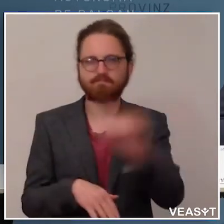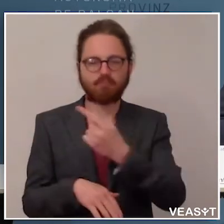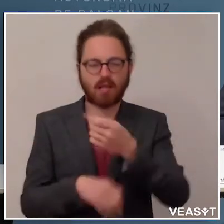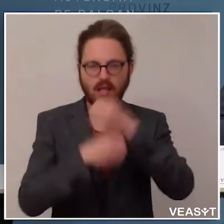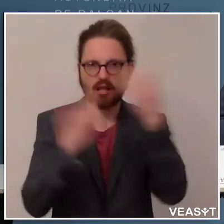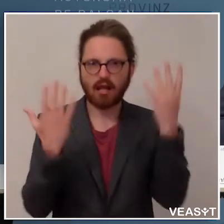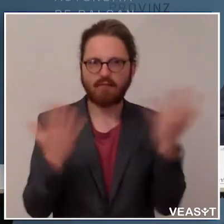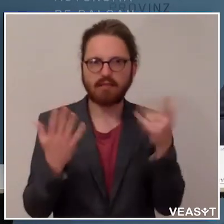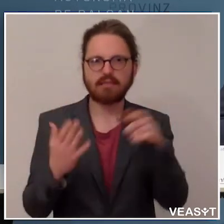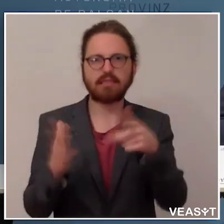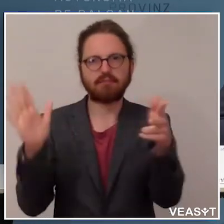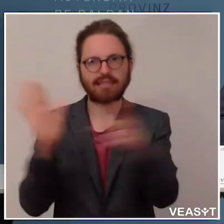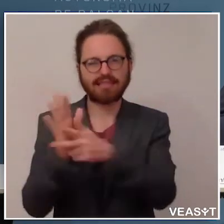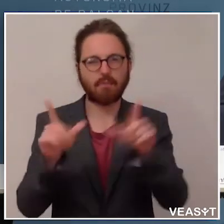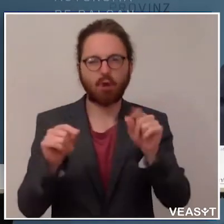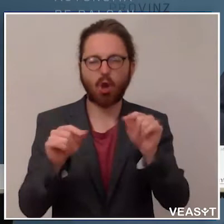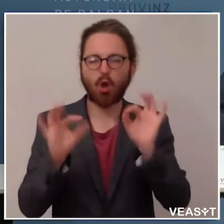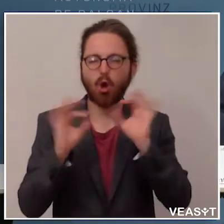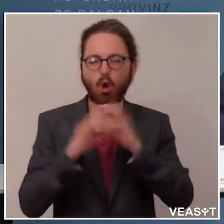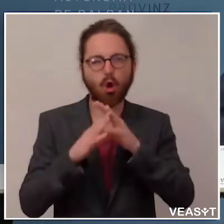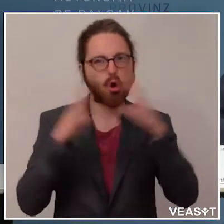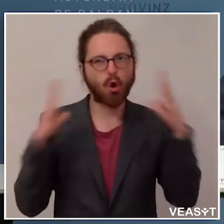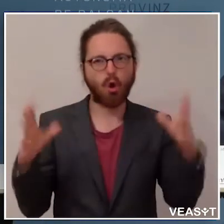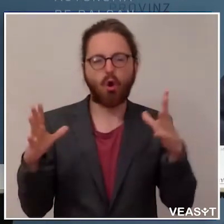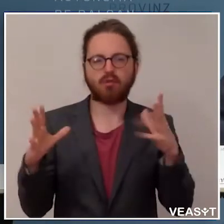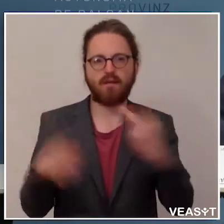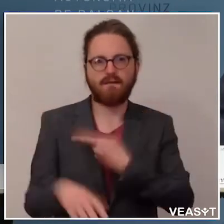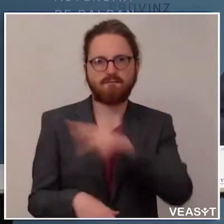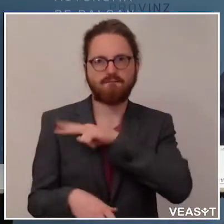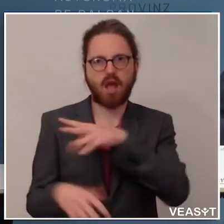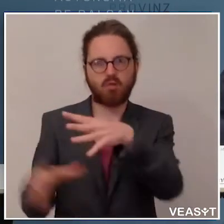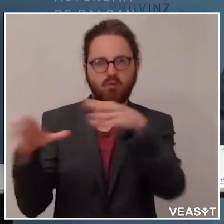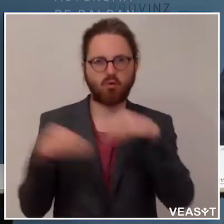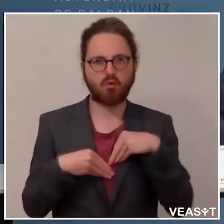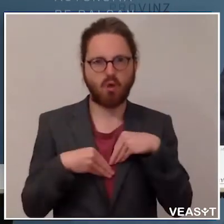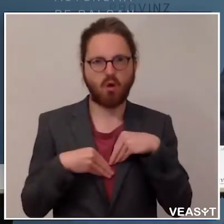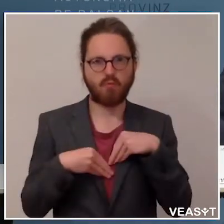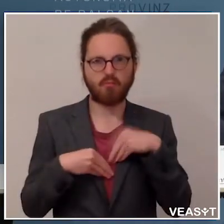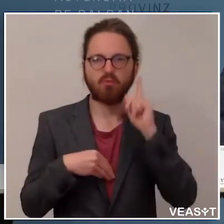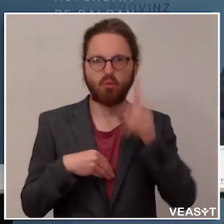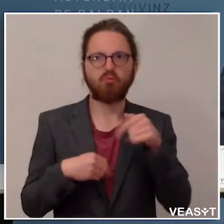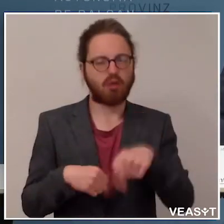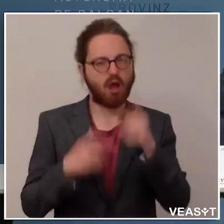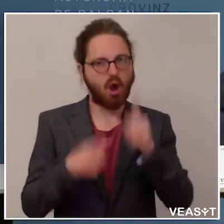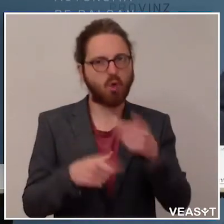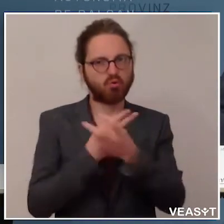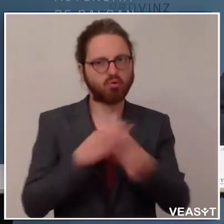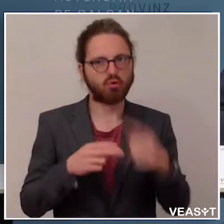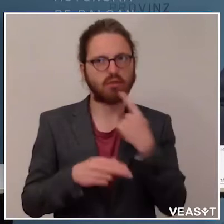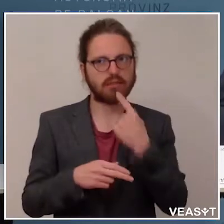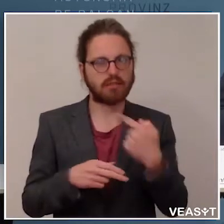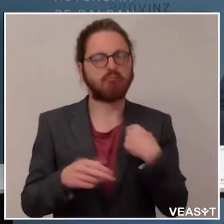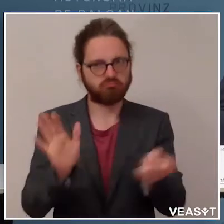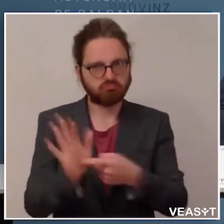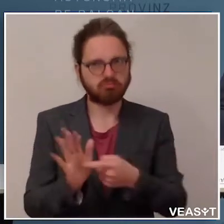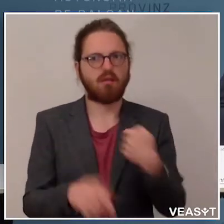Übernahme einer großen Verantwortung, die Südtirol jetzt wieder für sich übernommen hat und in Anspruch nimmt. Das ist ja auch unsere Haltung.